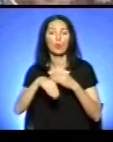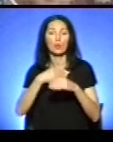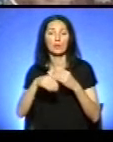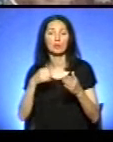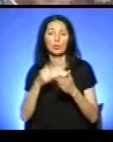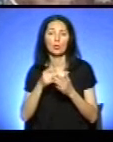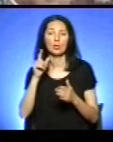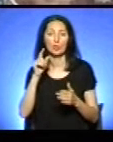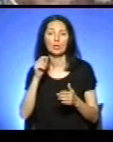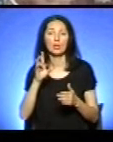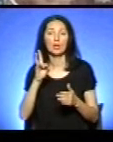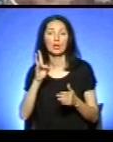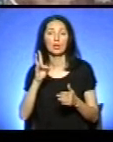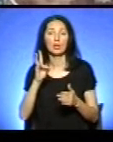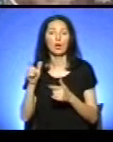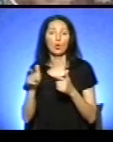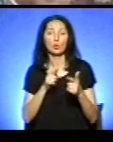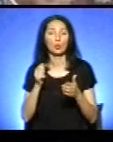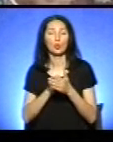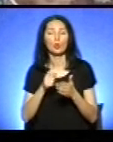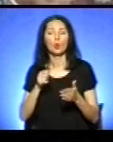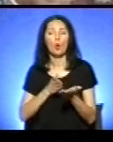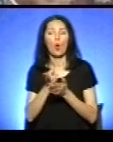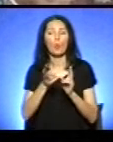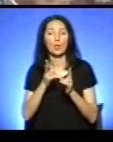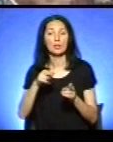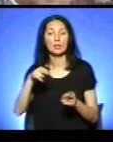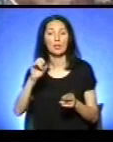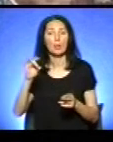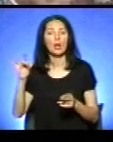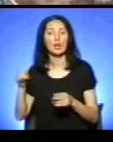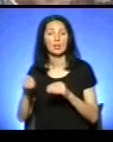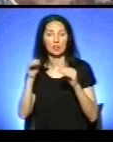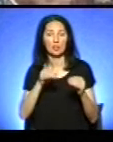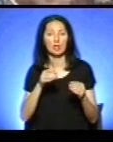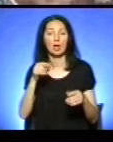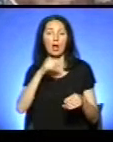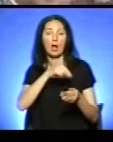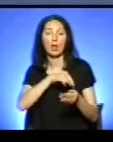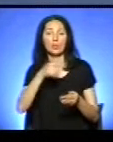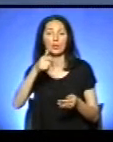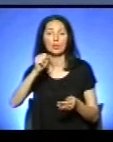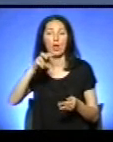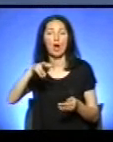понеділка на пересадку на операції. Капають йому знову ж таки альбомін від того, що гемоглобин впав.